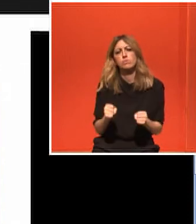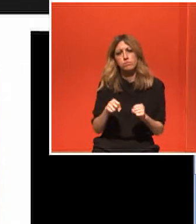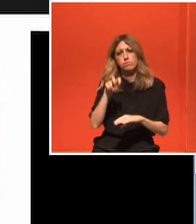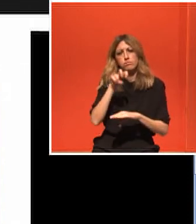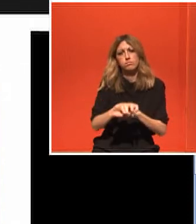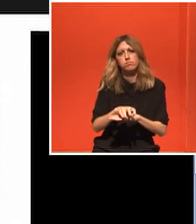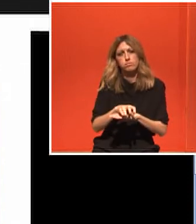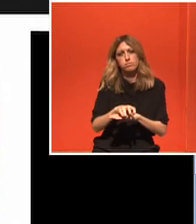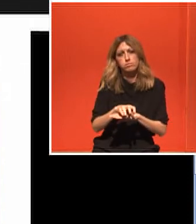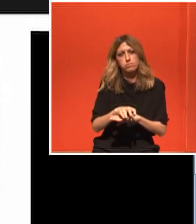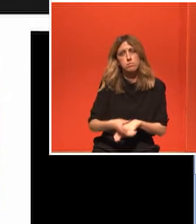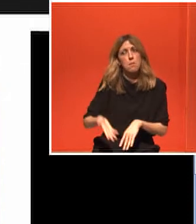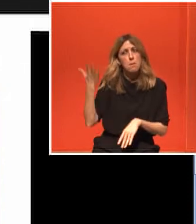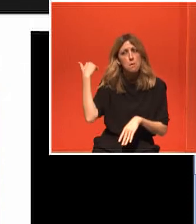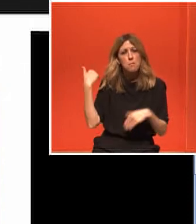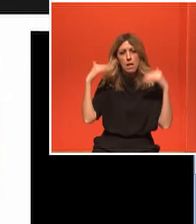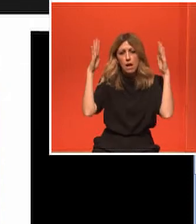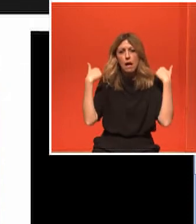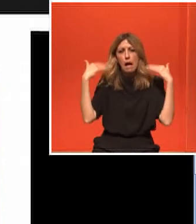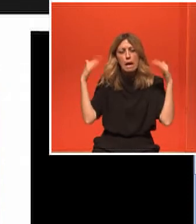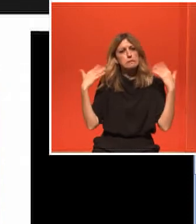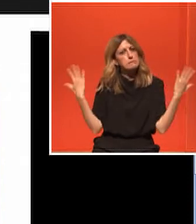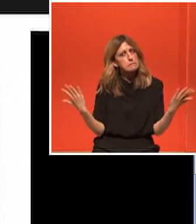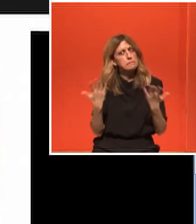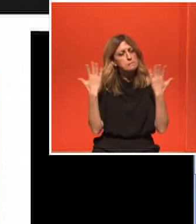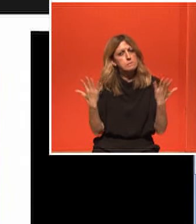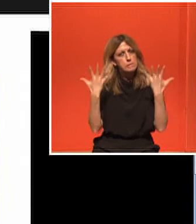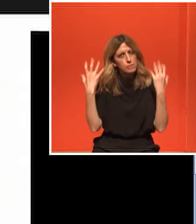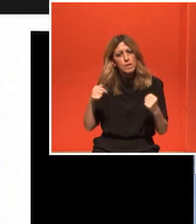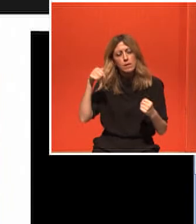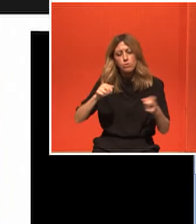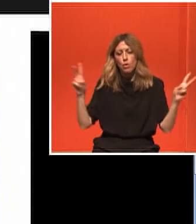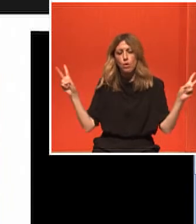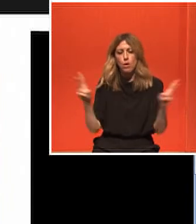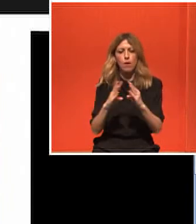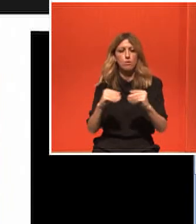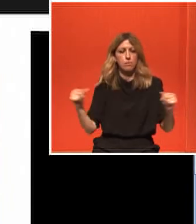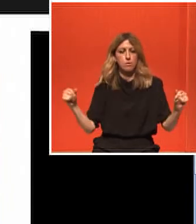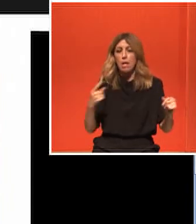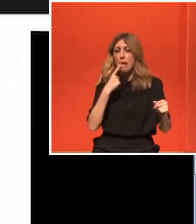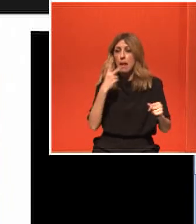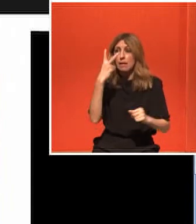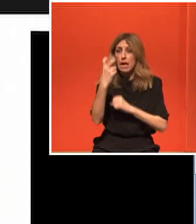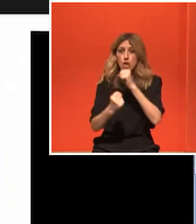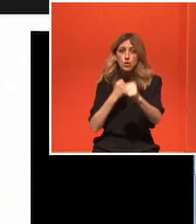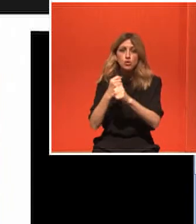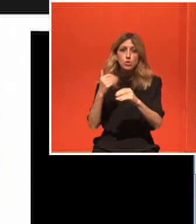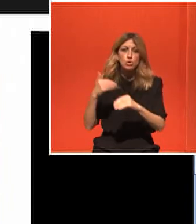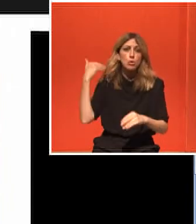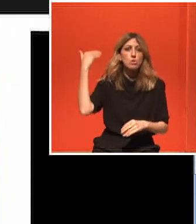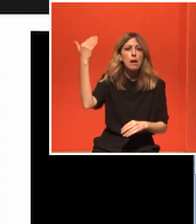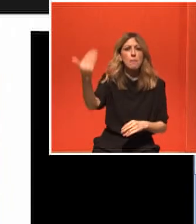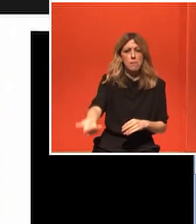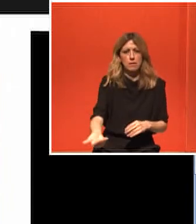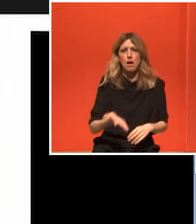κάποιοι υπολογίζουν ότι σε 20 χρόνια δεν θα υπάρχει τίποτα που θα κάνει ο άνθρωπος με τα χέρια του γιατί θα τον έχουν αντικαταστήσει τα